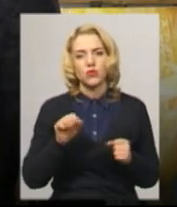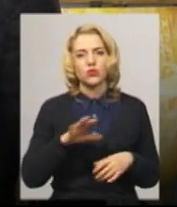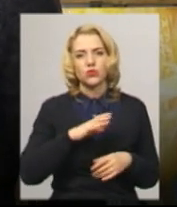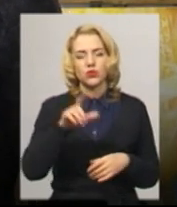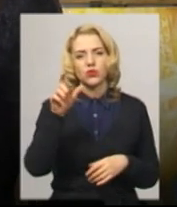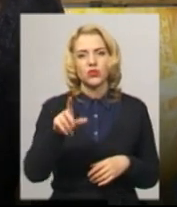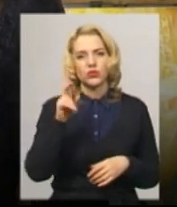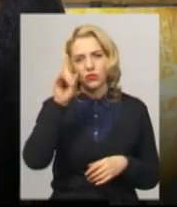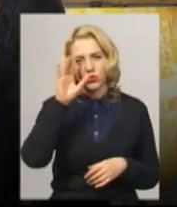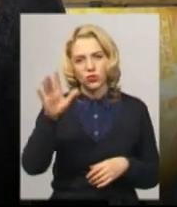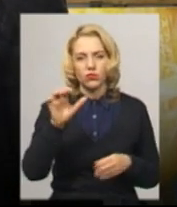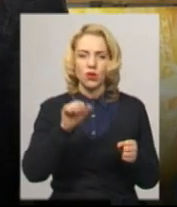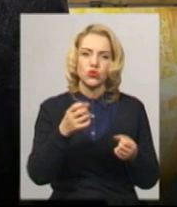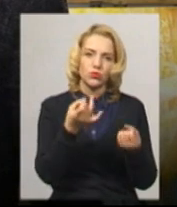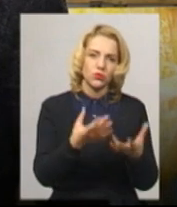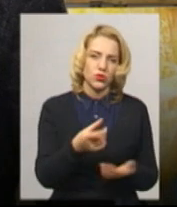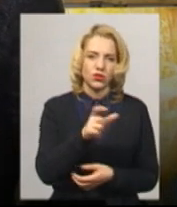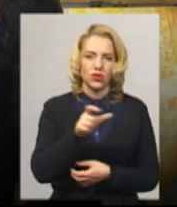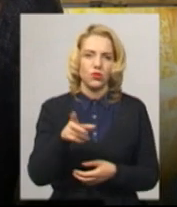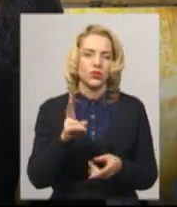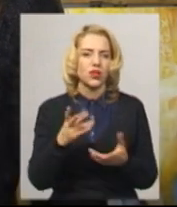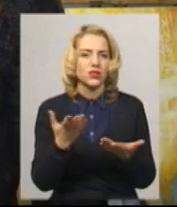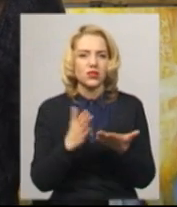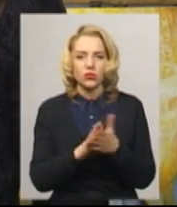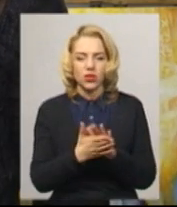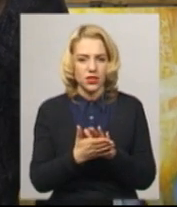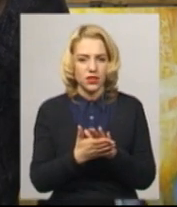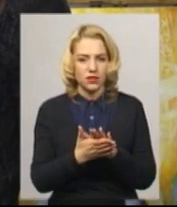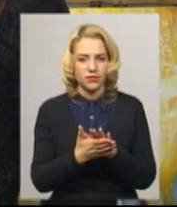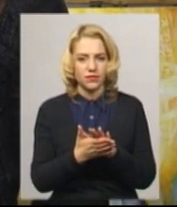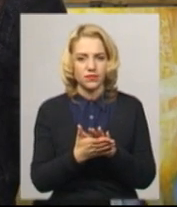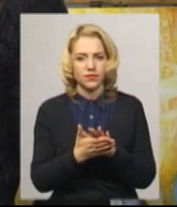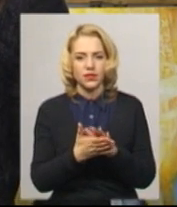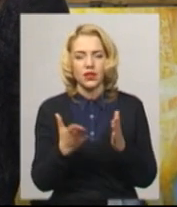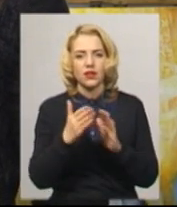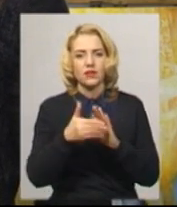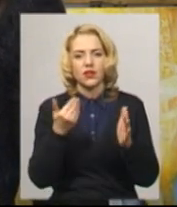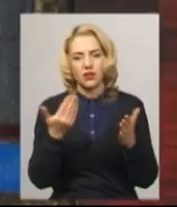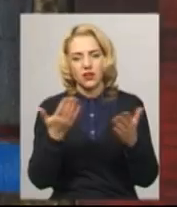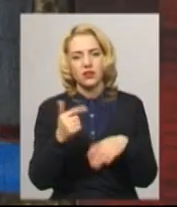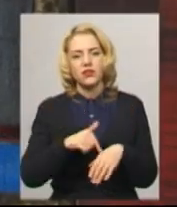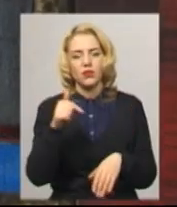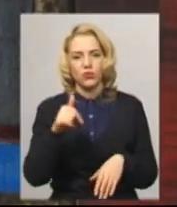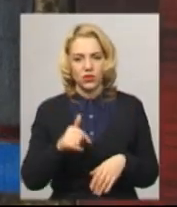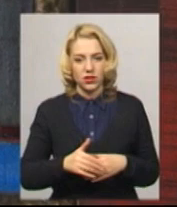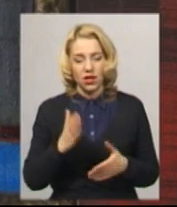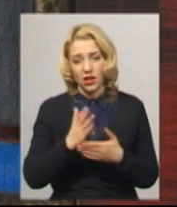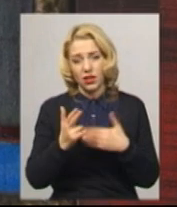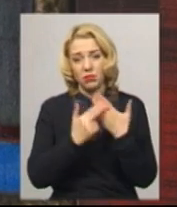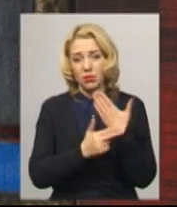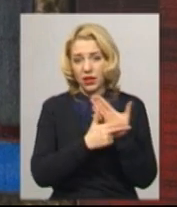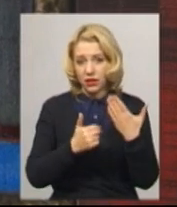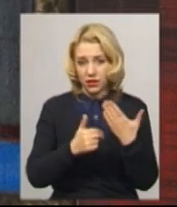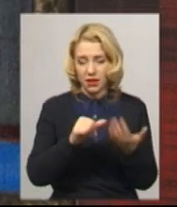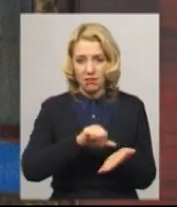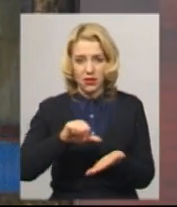просто якісь люди, це може бути якась ситуація, яка визиває якісь емоції. Не знаю, є біблійні персонажі,